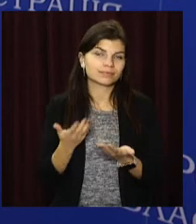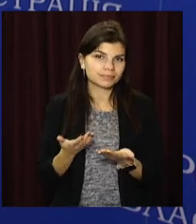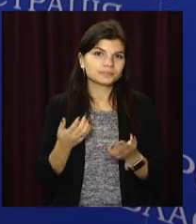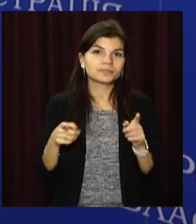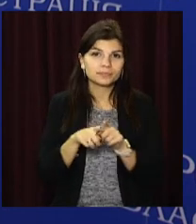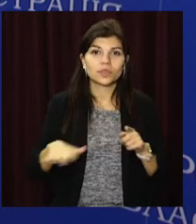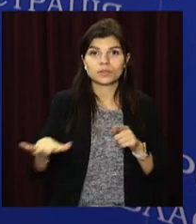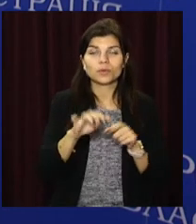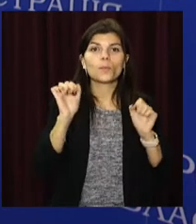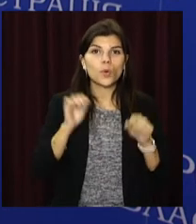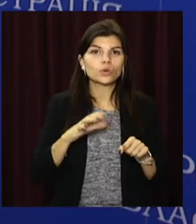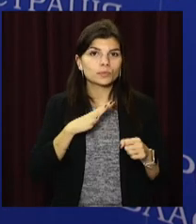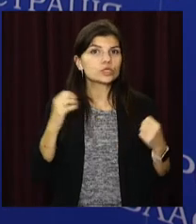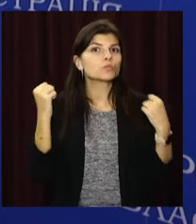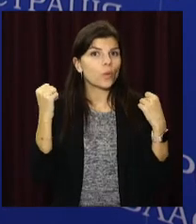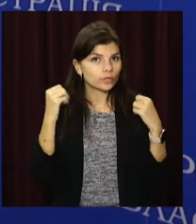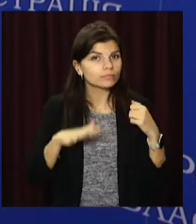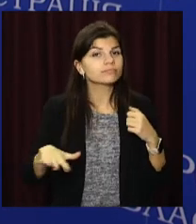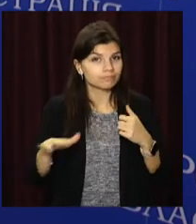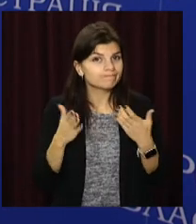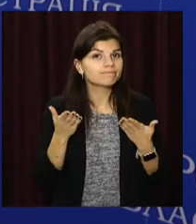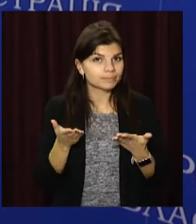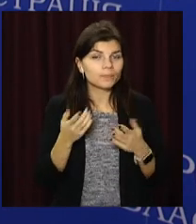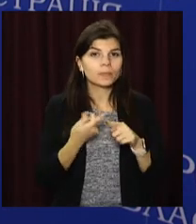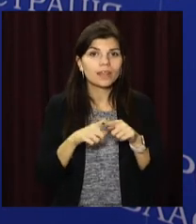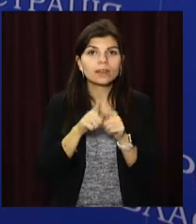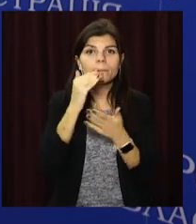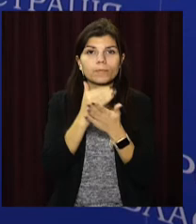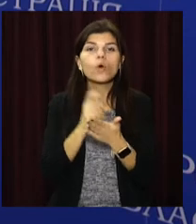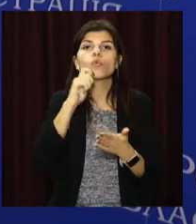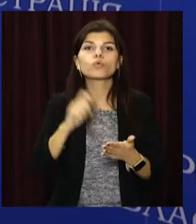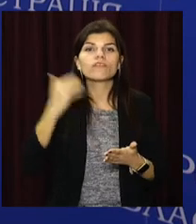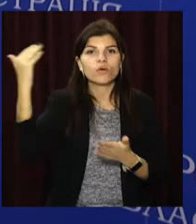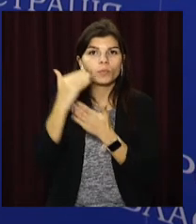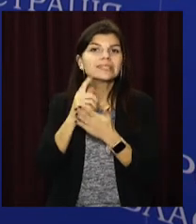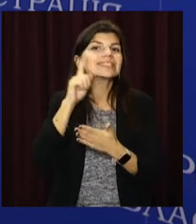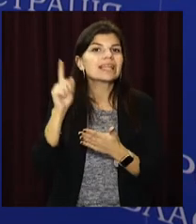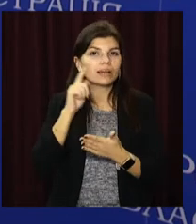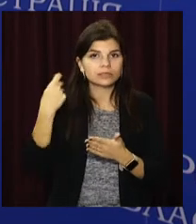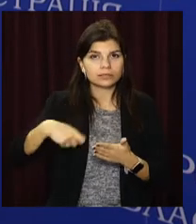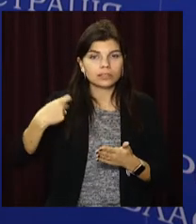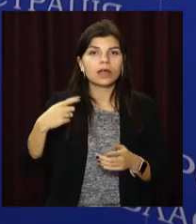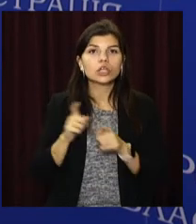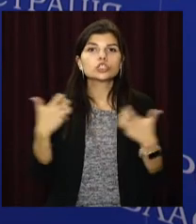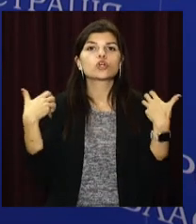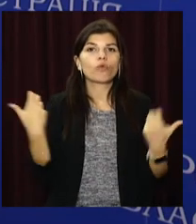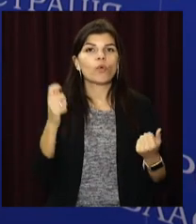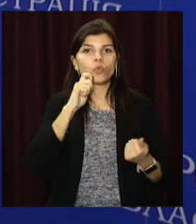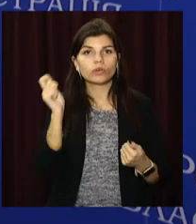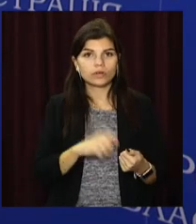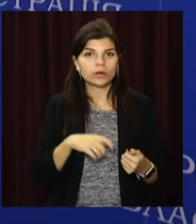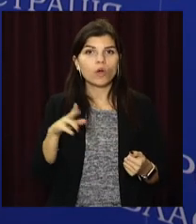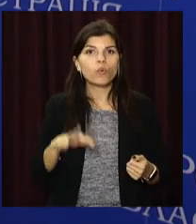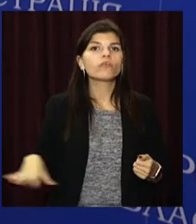майданчиками можуть стати спортивні майданчики. Так, за програмою президента України Володимира Зеленського «Здорова Україна»